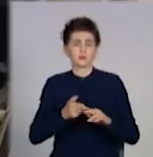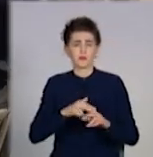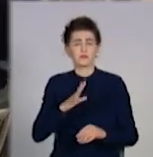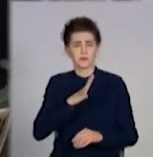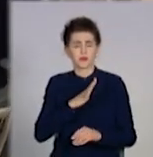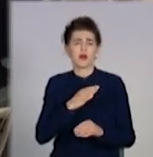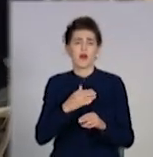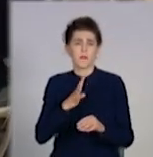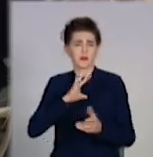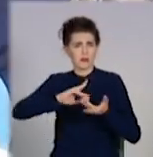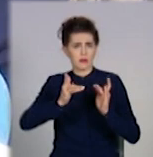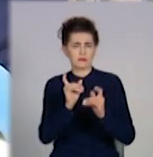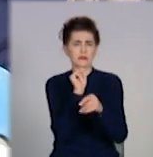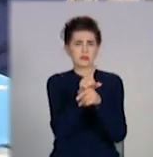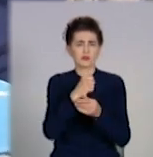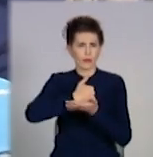купував в інтернеті.